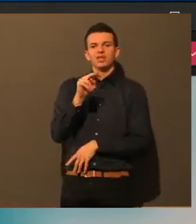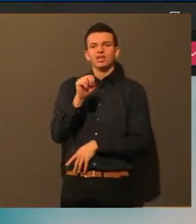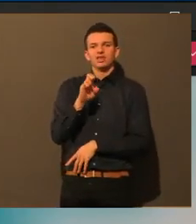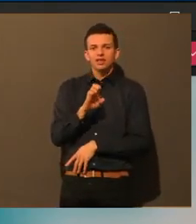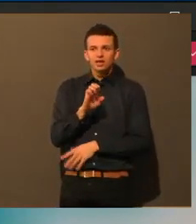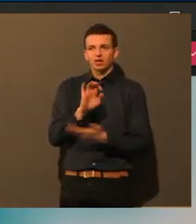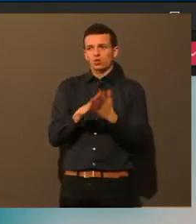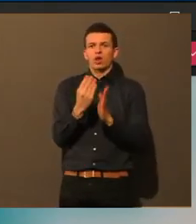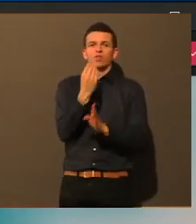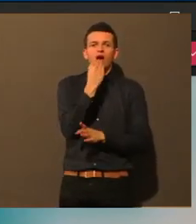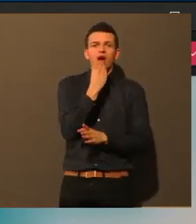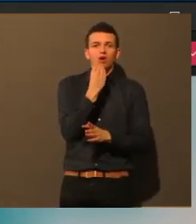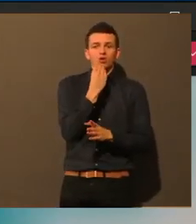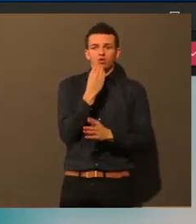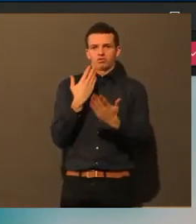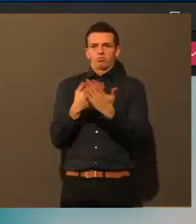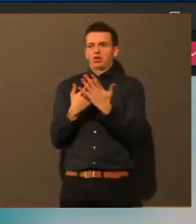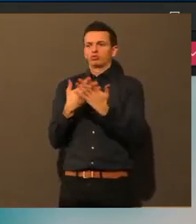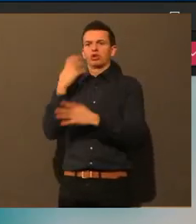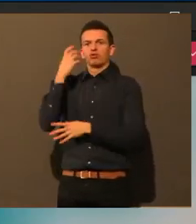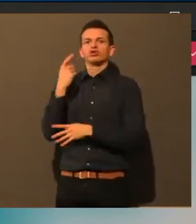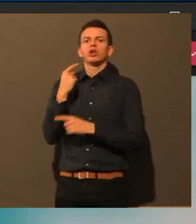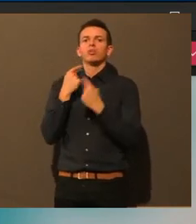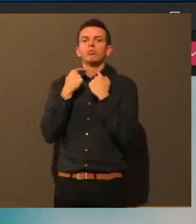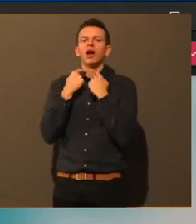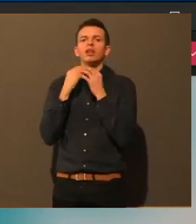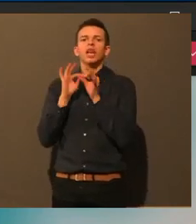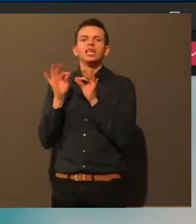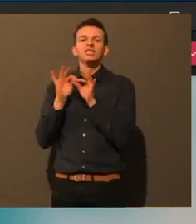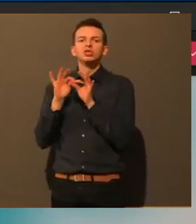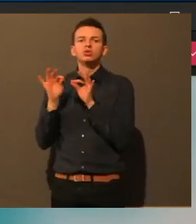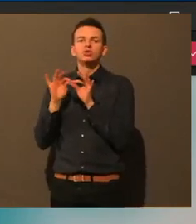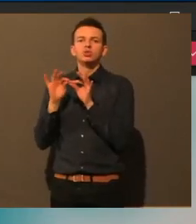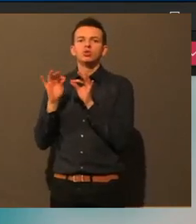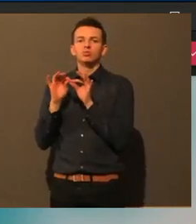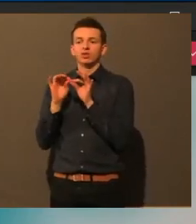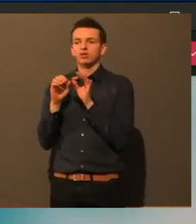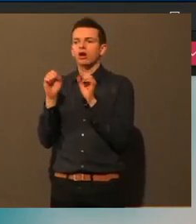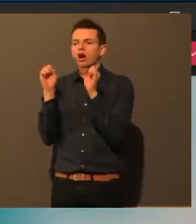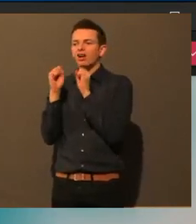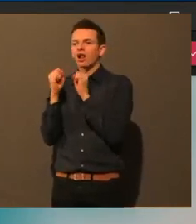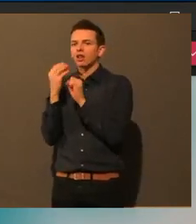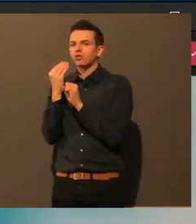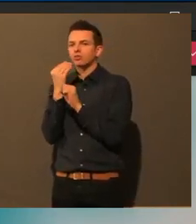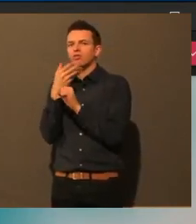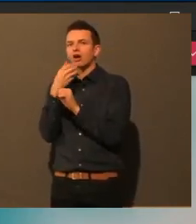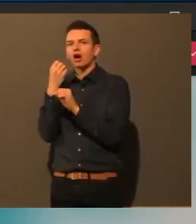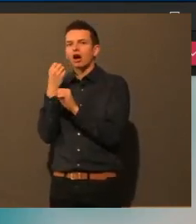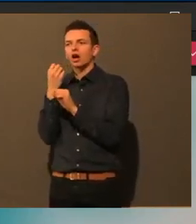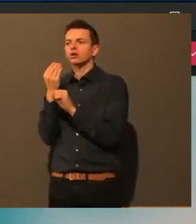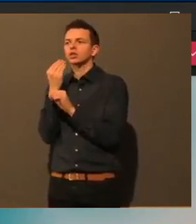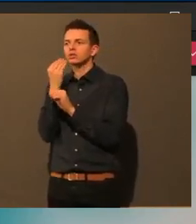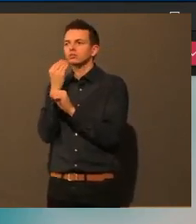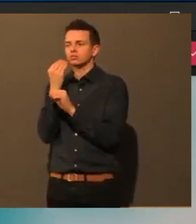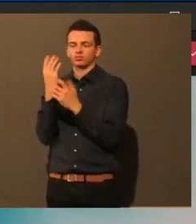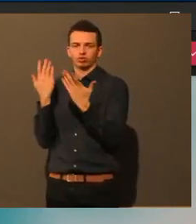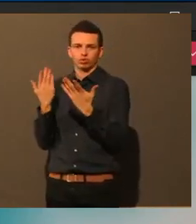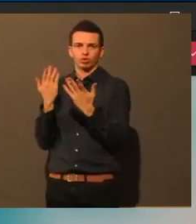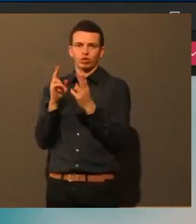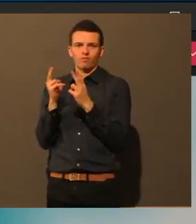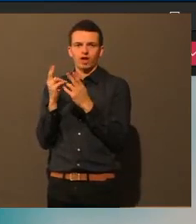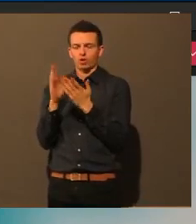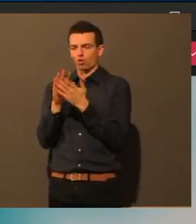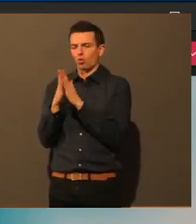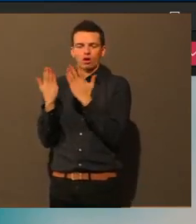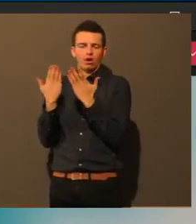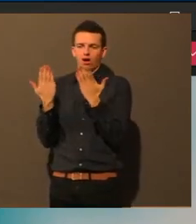Mandelentzündung wird ja eher kalte und weiche Nahrung empfohlen und bei Erkältungen oder Grippe eher warm, Suppe und Tee, dass